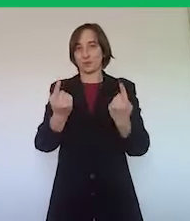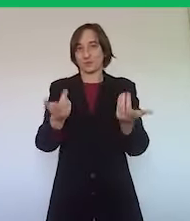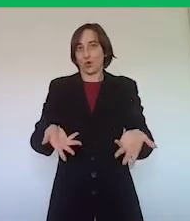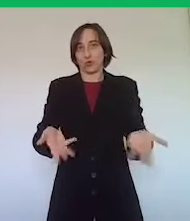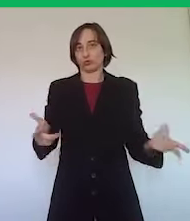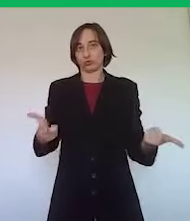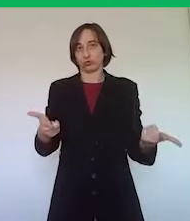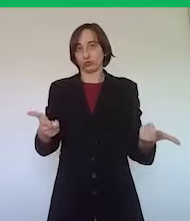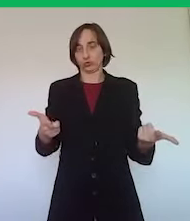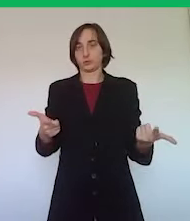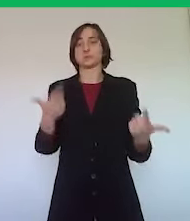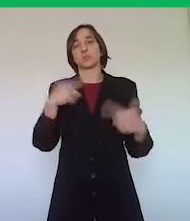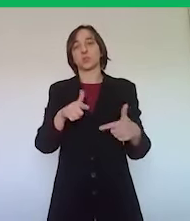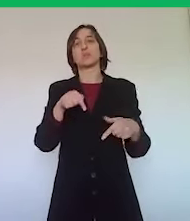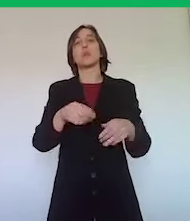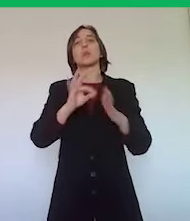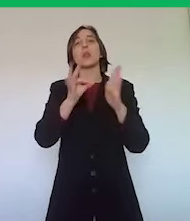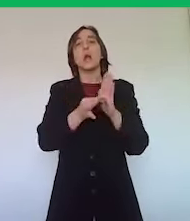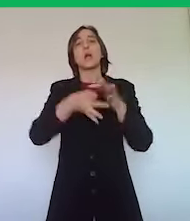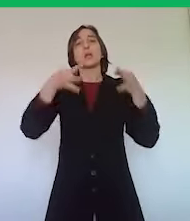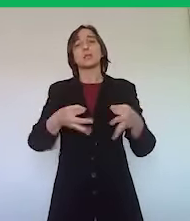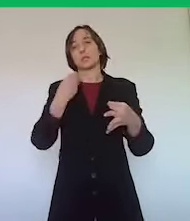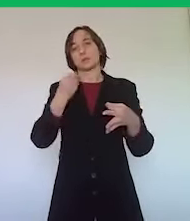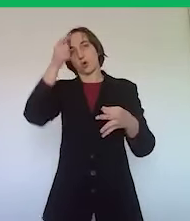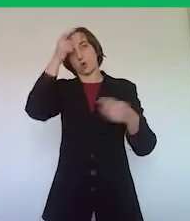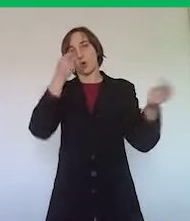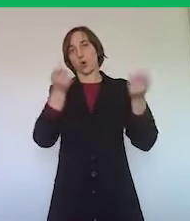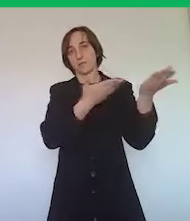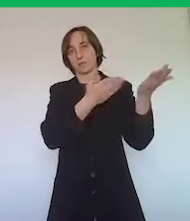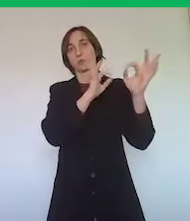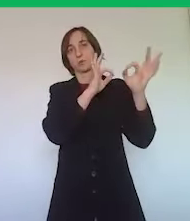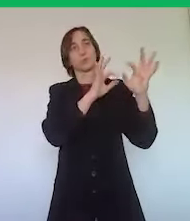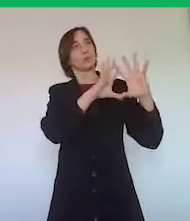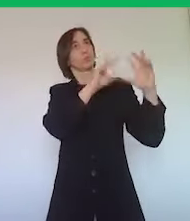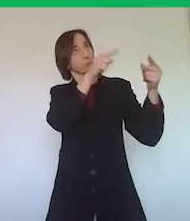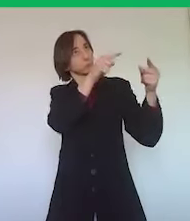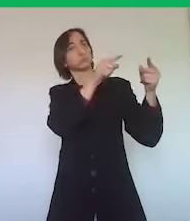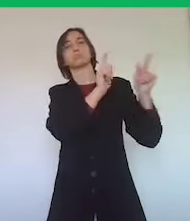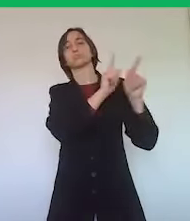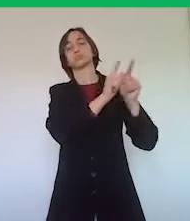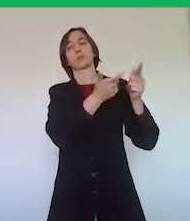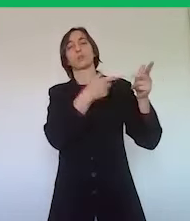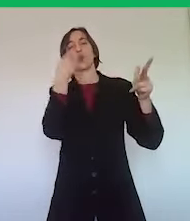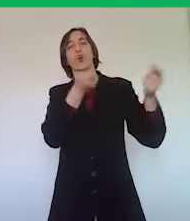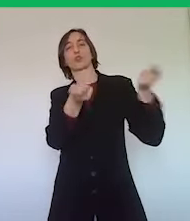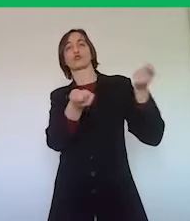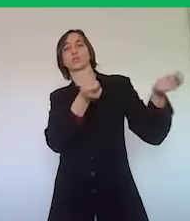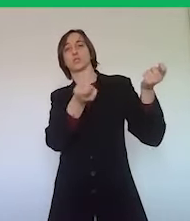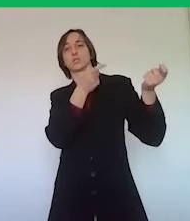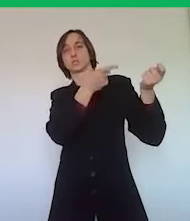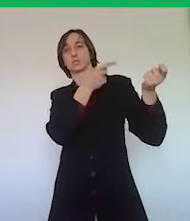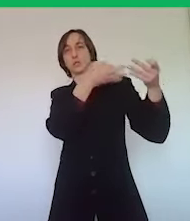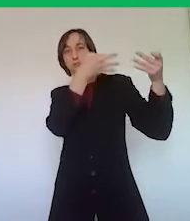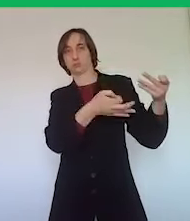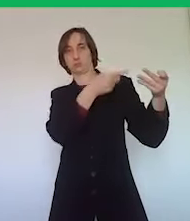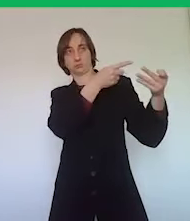perché naturalmente questo sarà deciso dal governo, dalla cabina di regia nazionale che è stata istituita, di